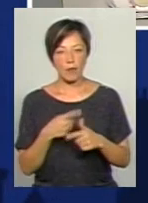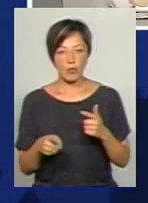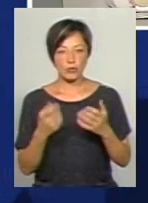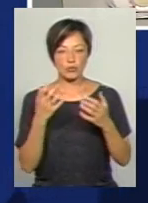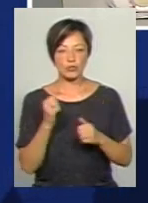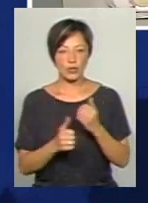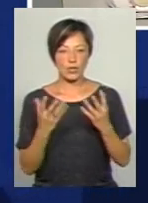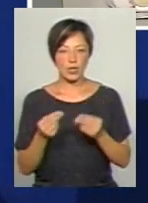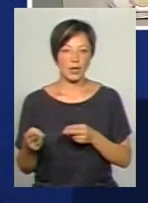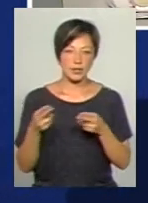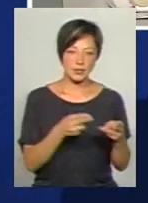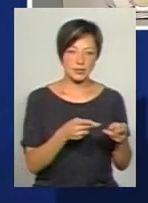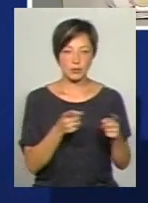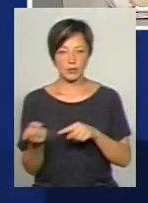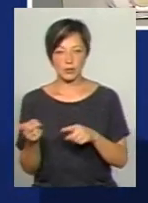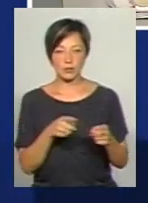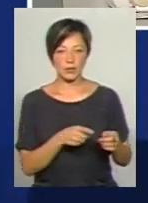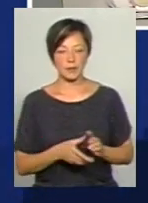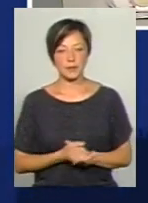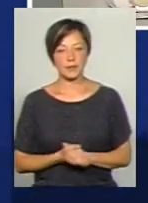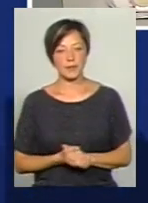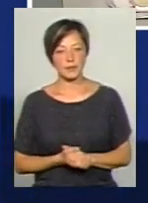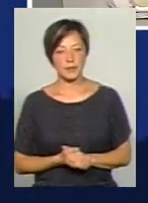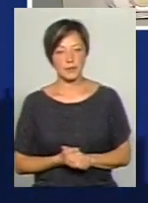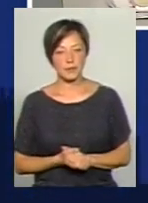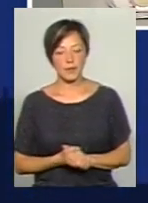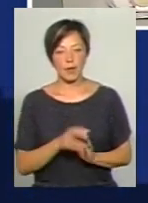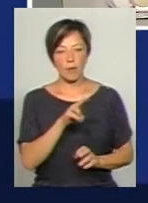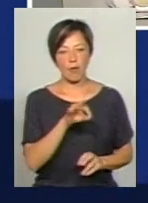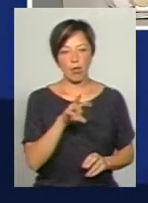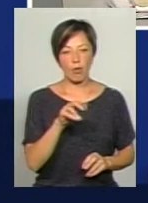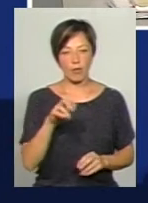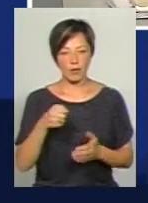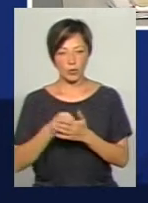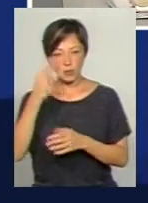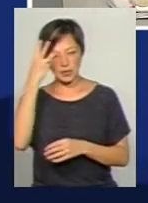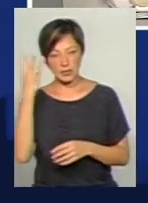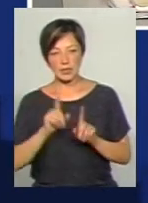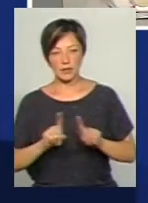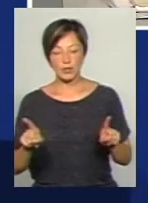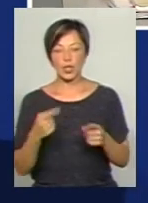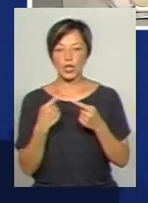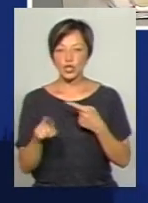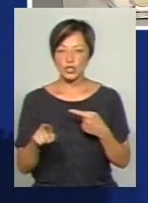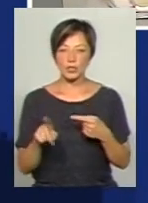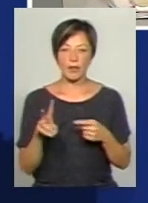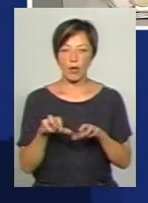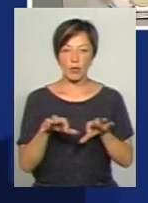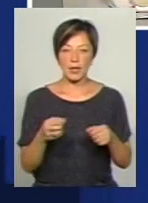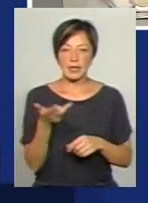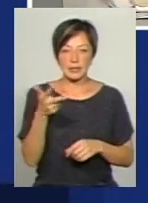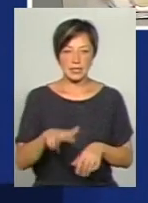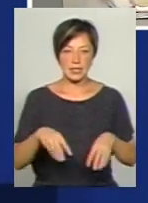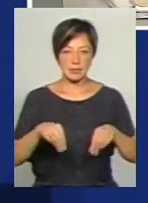їздить в полони і назад, що виглядає досить дивним. Стосовно іншої нерухомості, то у Олега Івановича є три земельні